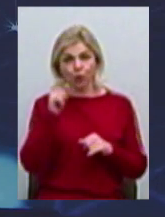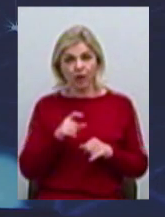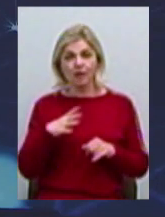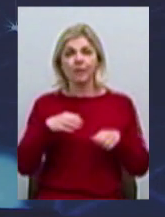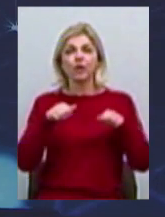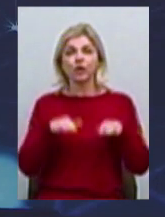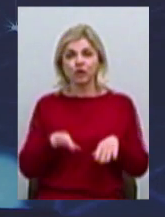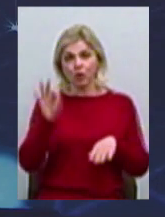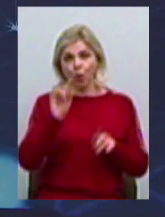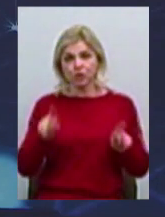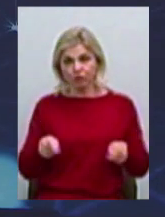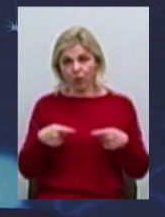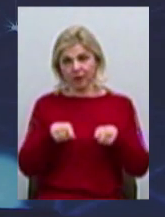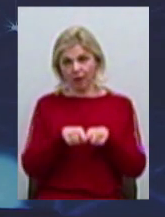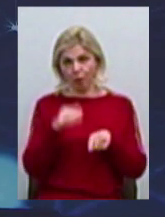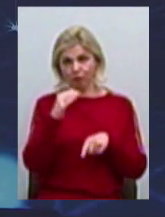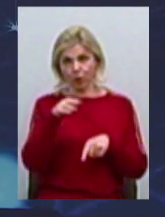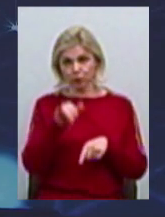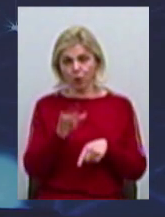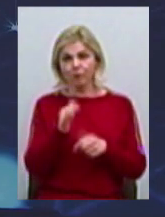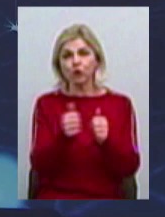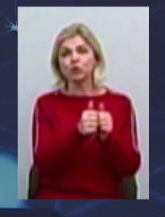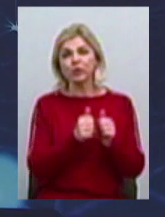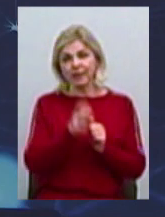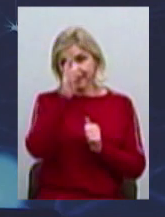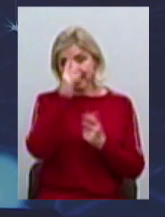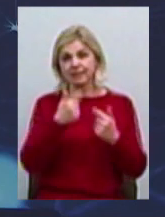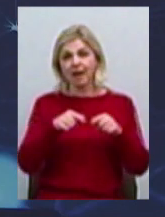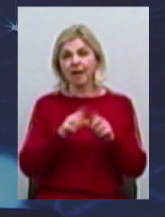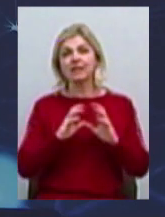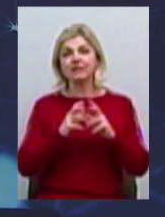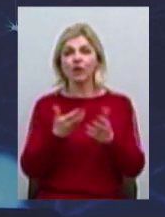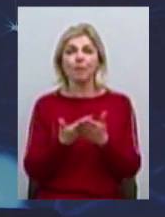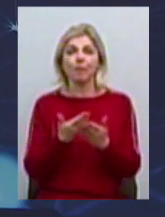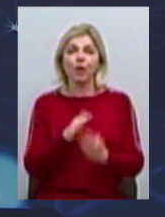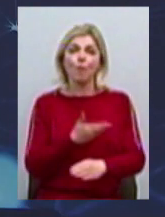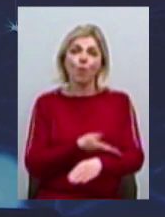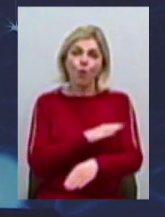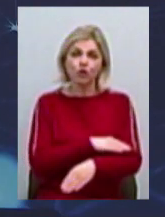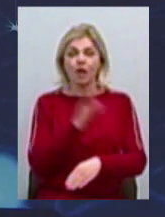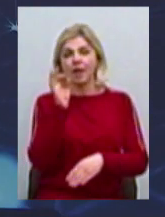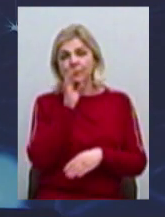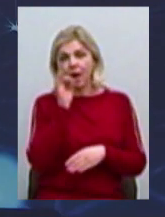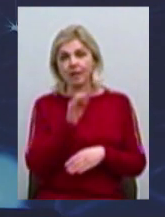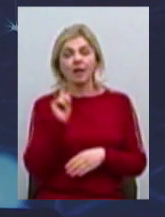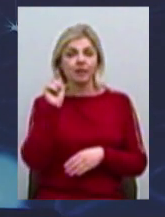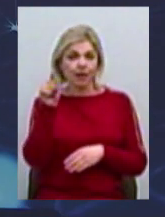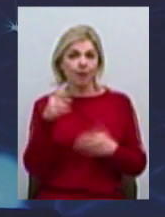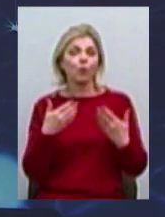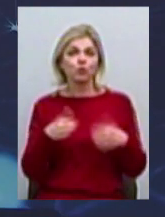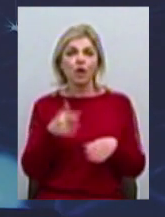створення такого фонду. Адже в сусідніх країнах світу, ми візьмемо Польщу, Германію, тобто там вже